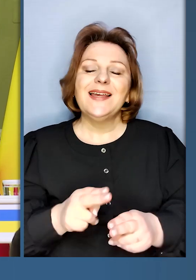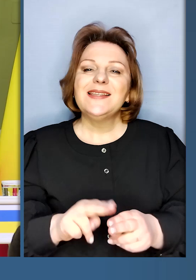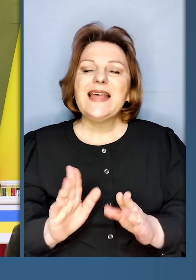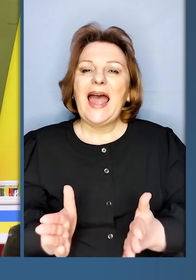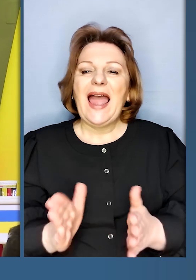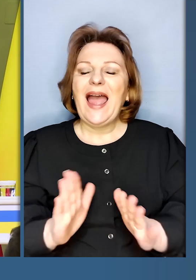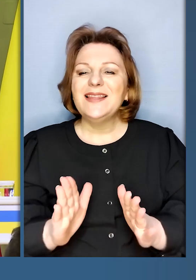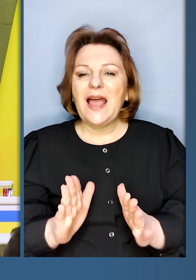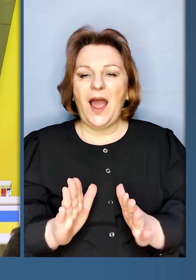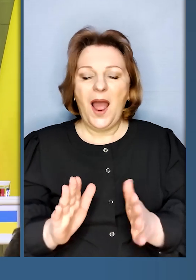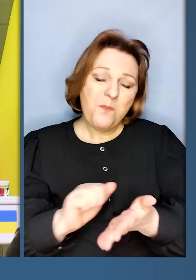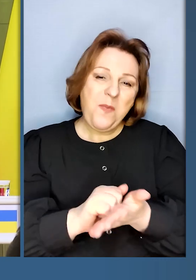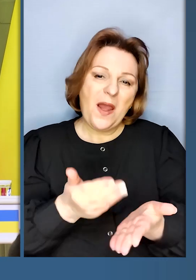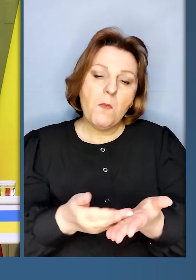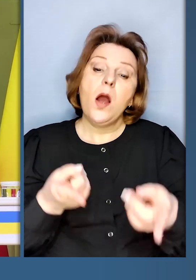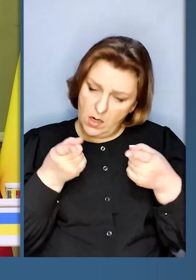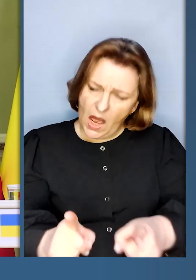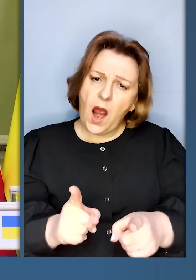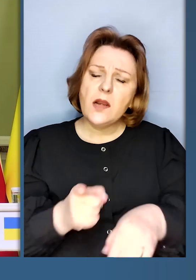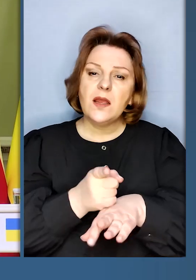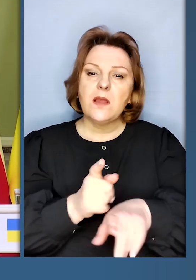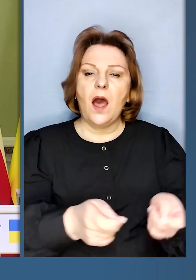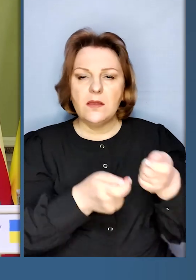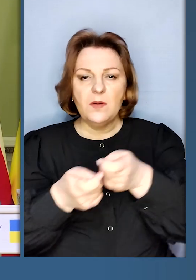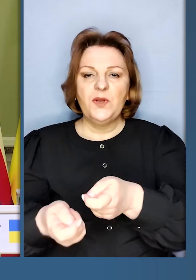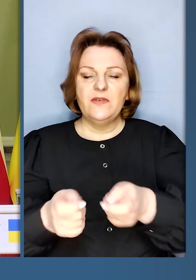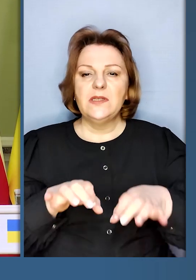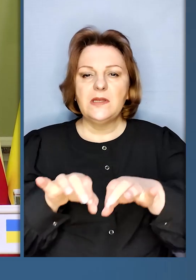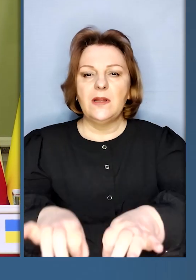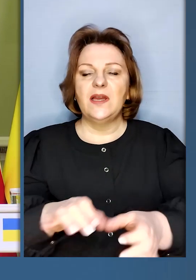Так, це не є тільки папір, це реальні танки.